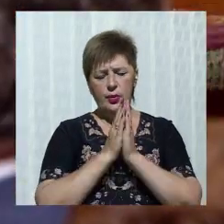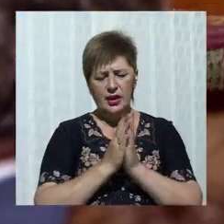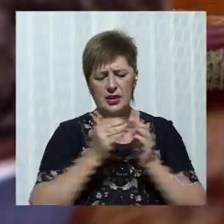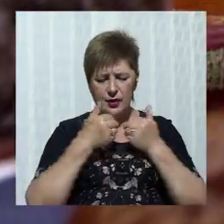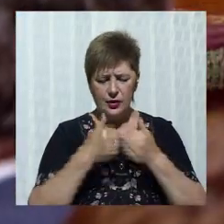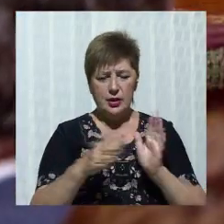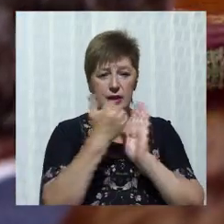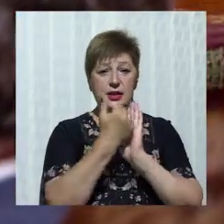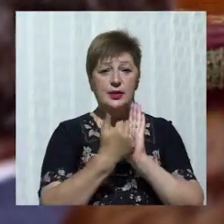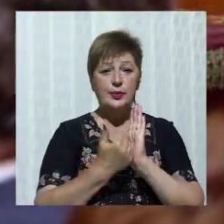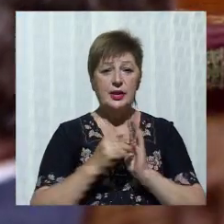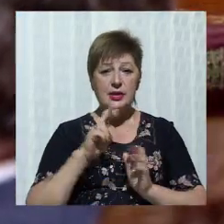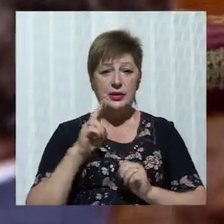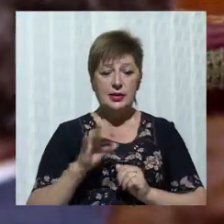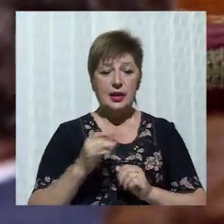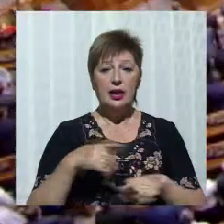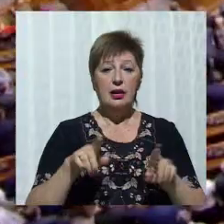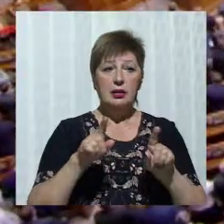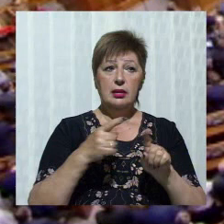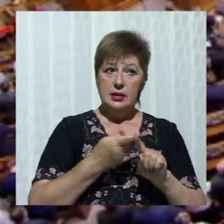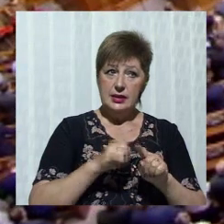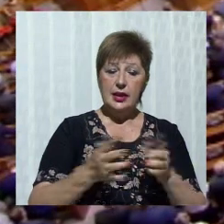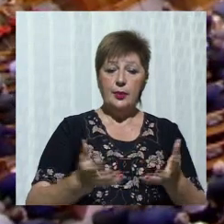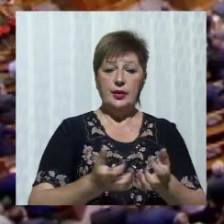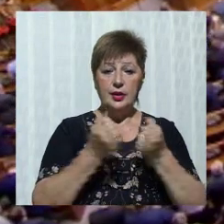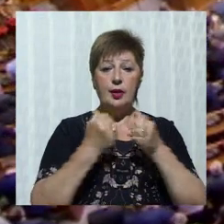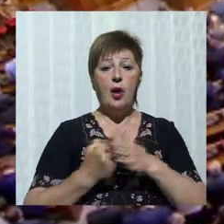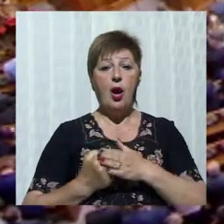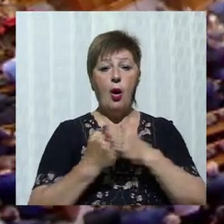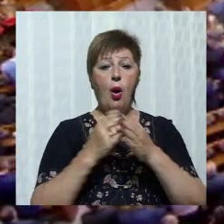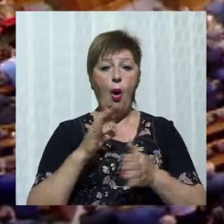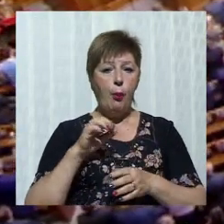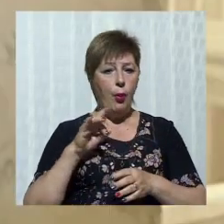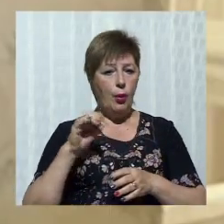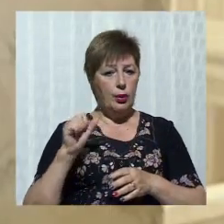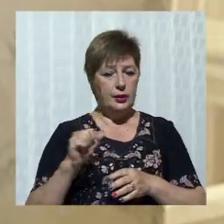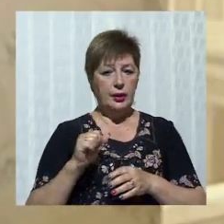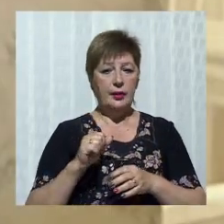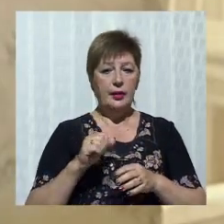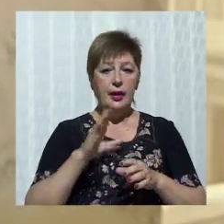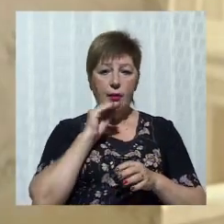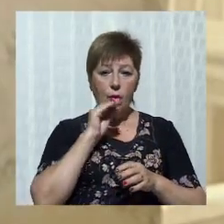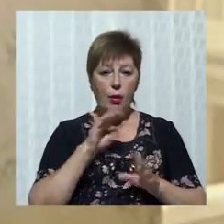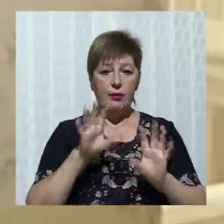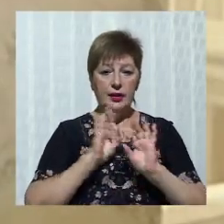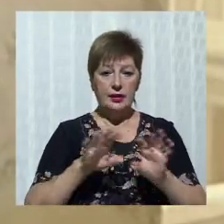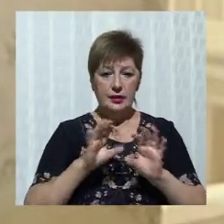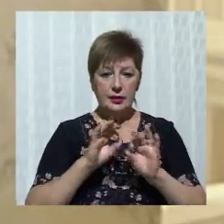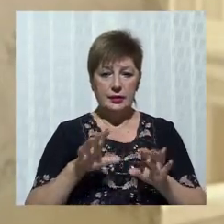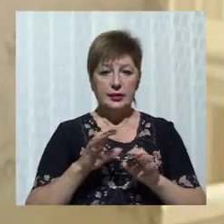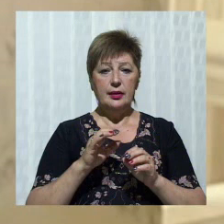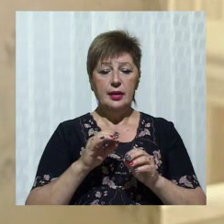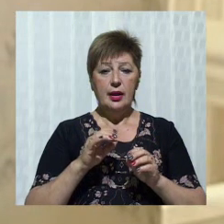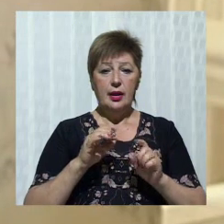Впровадження такої системи підтримує громадянська мережа «Опора», яка з 2007-го досліджує виборчий процес. Мова йде про можливість виборців